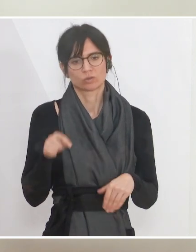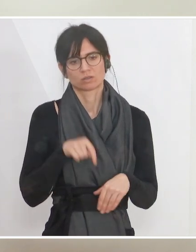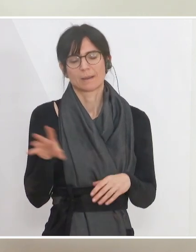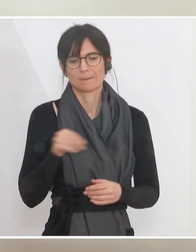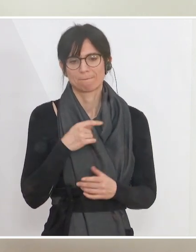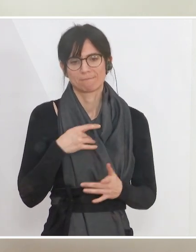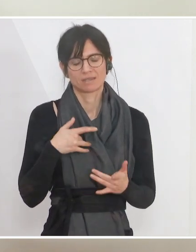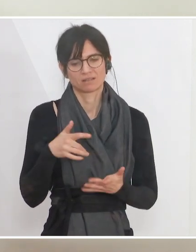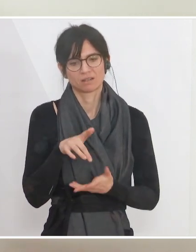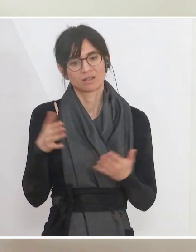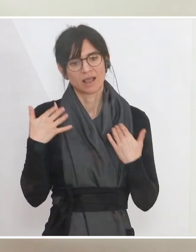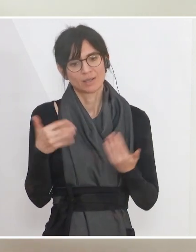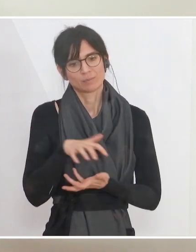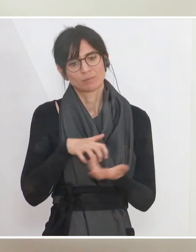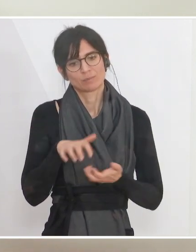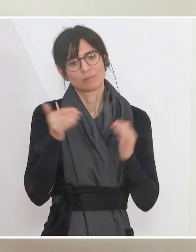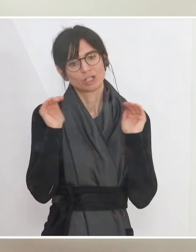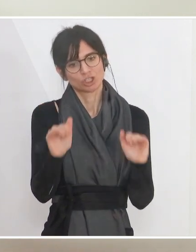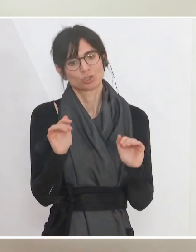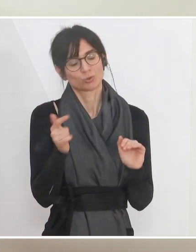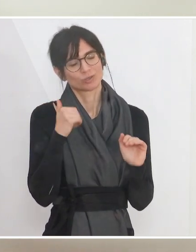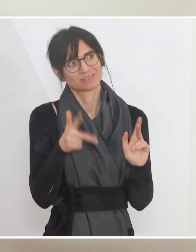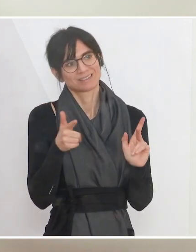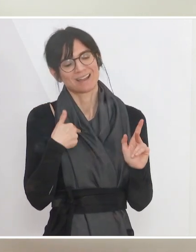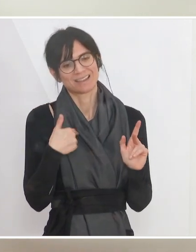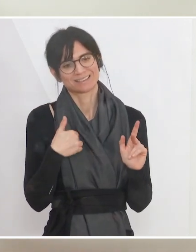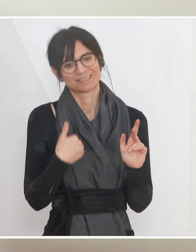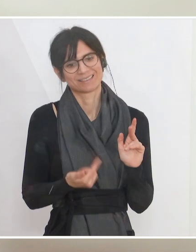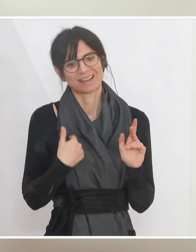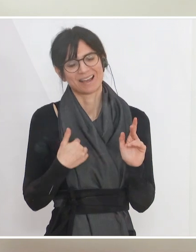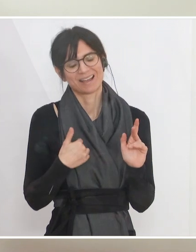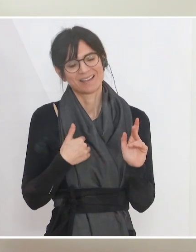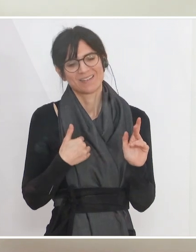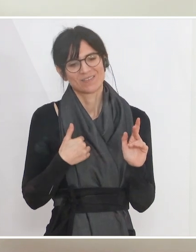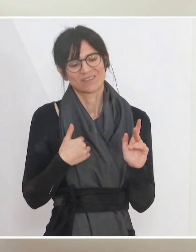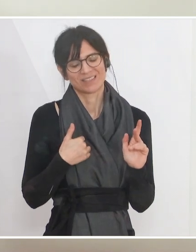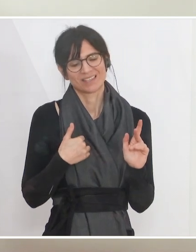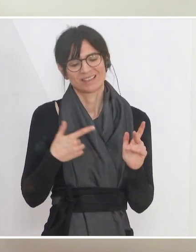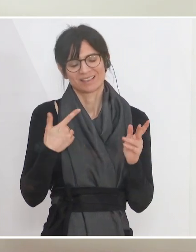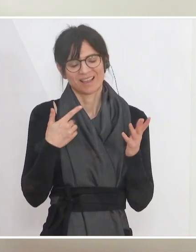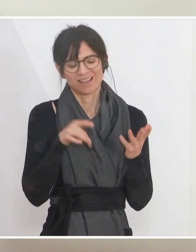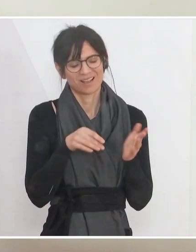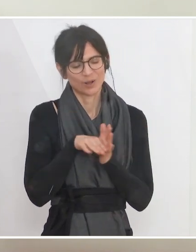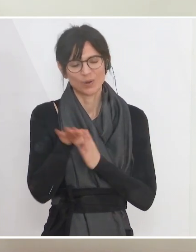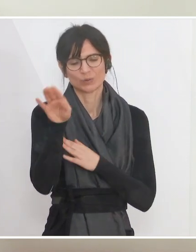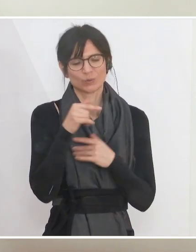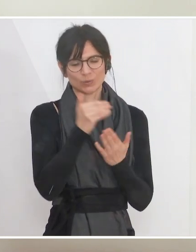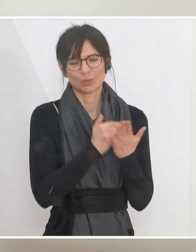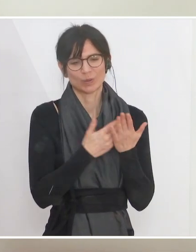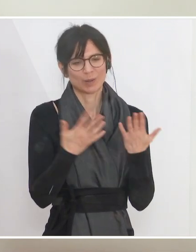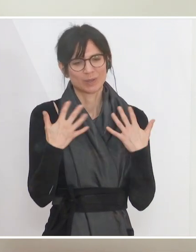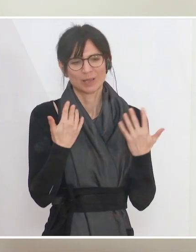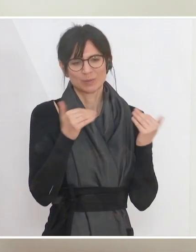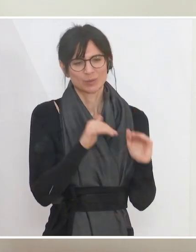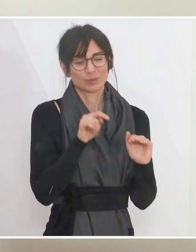investieren. Sie haben es von mir schon öfter gehört. bin überzeugt davon, Klimaschutz ist das beste Konjunkturprogramm, weil Klimaschutz, und das sehen wir im